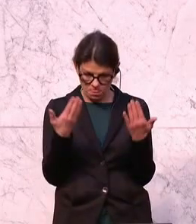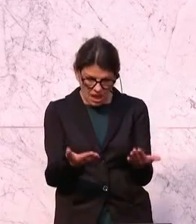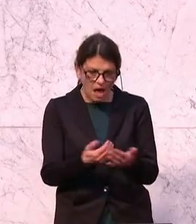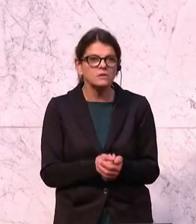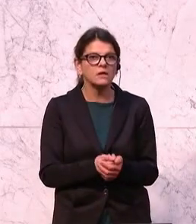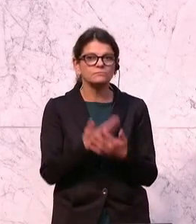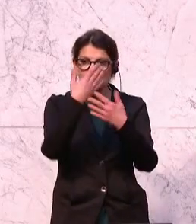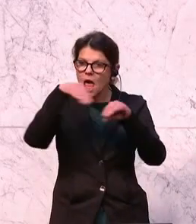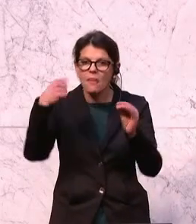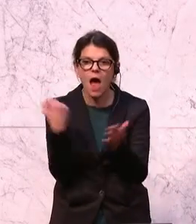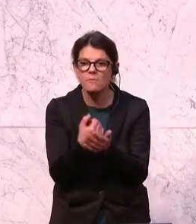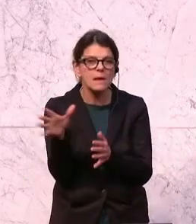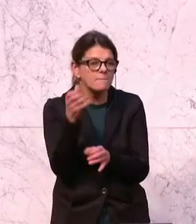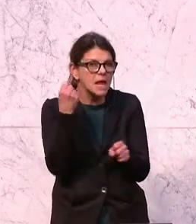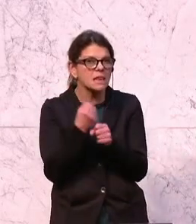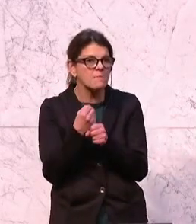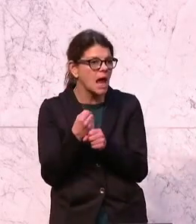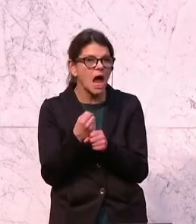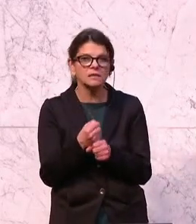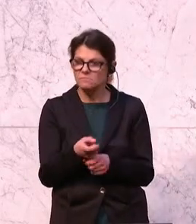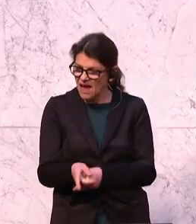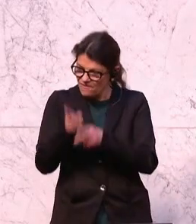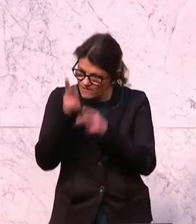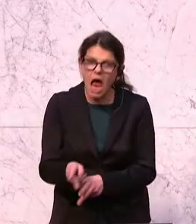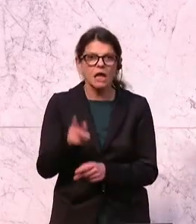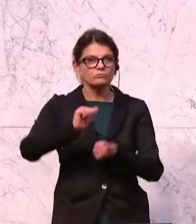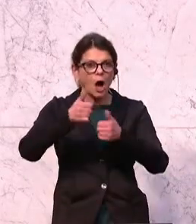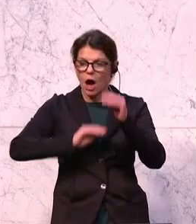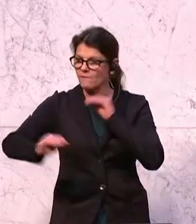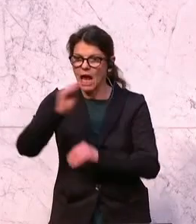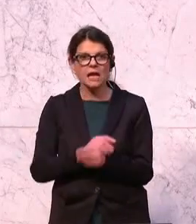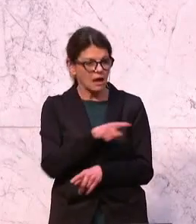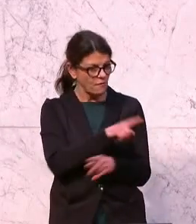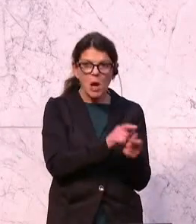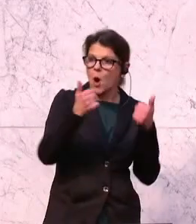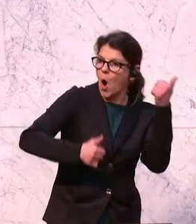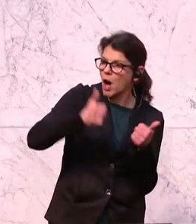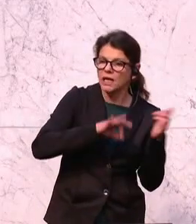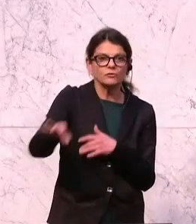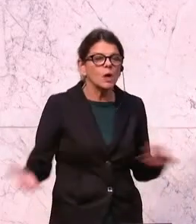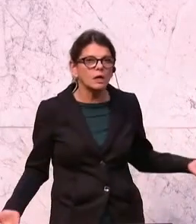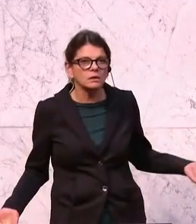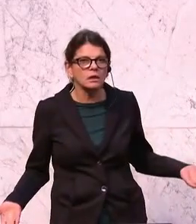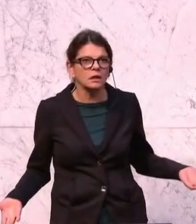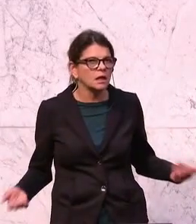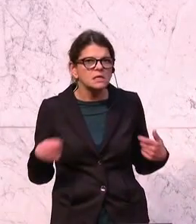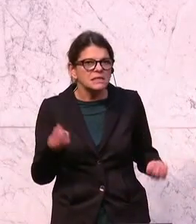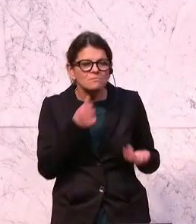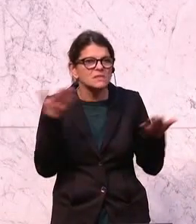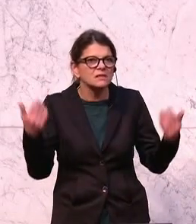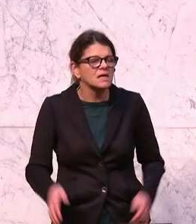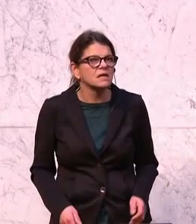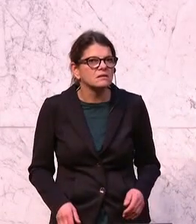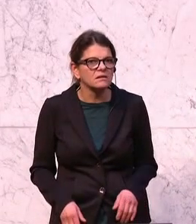ehrenamtlichen Mitarbeitern in den wirklichen Sportvereinen Konkurrenz machen. Das kann doch wohl nicht